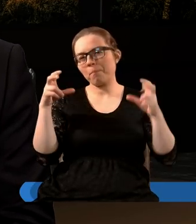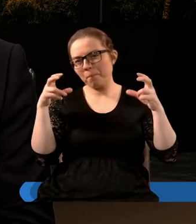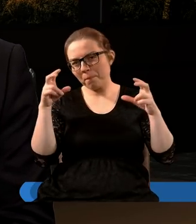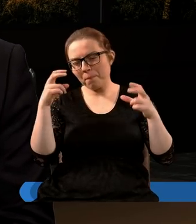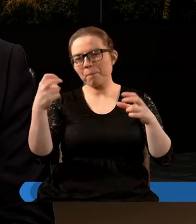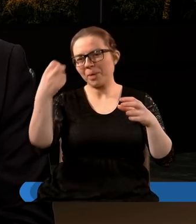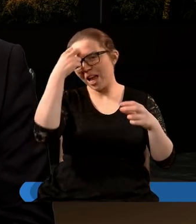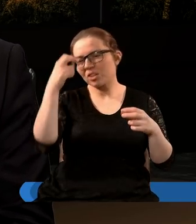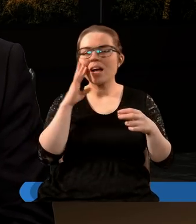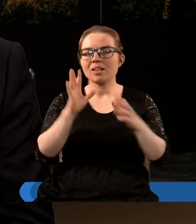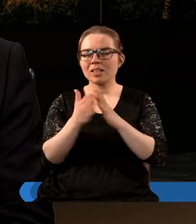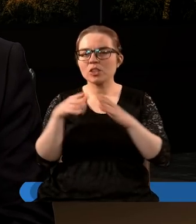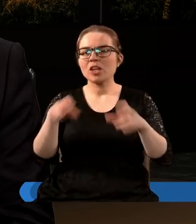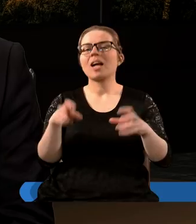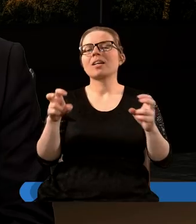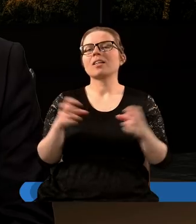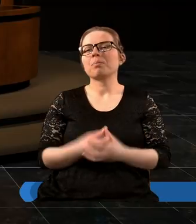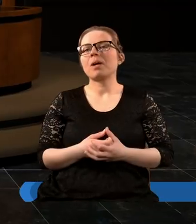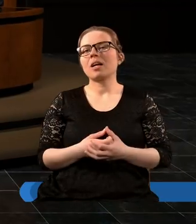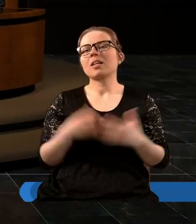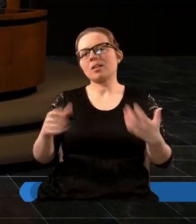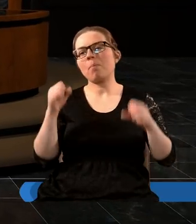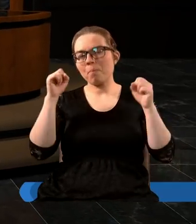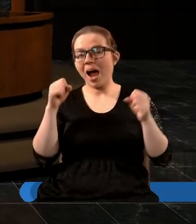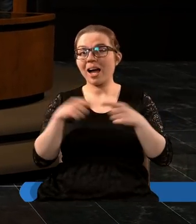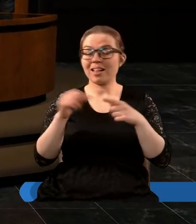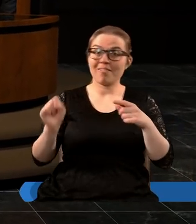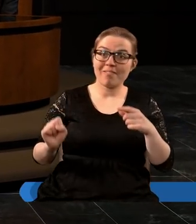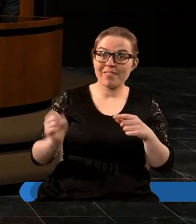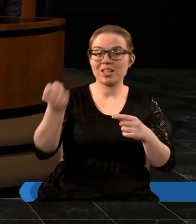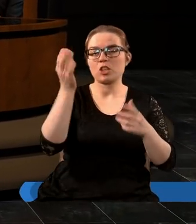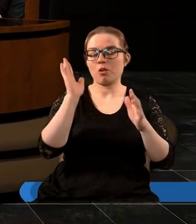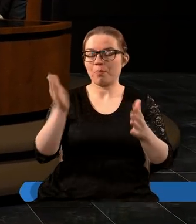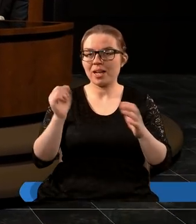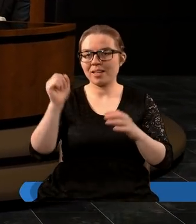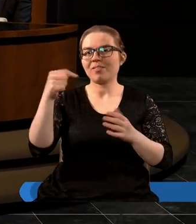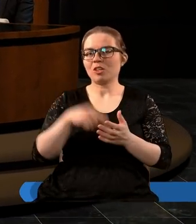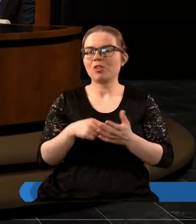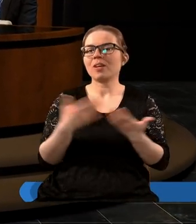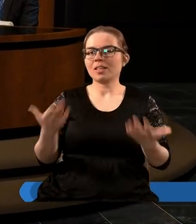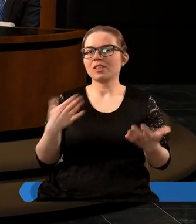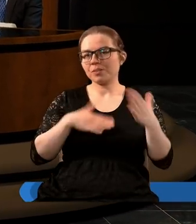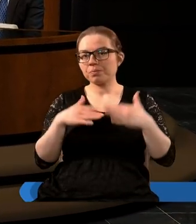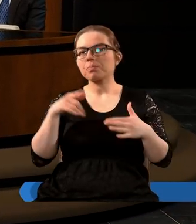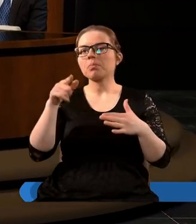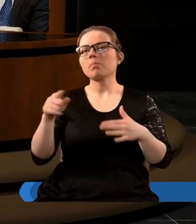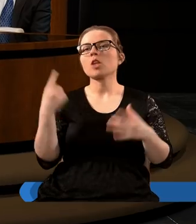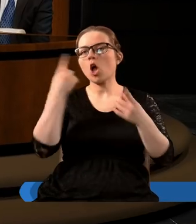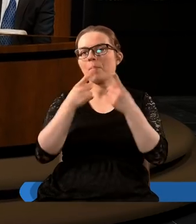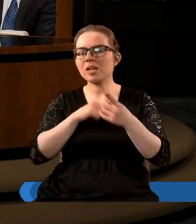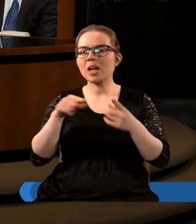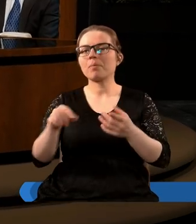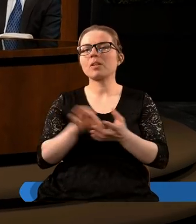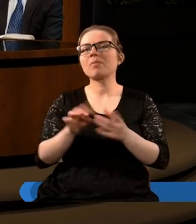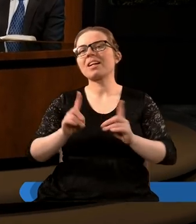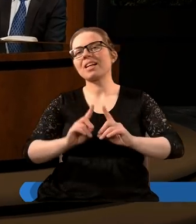pieczęci z księgi właśnie baranek zwycięży jakkolwiek byłby to sojusz może dzisiaj tylko domyślamy się